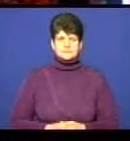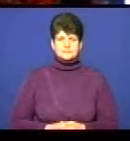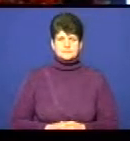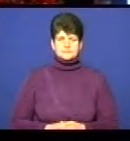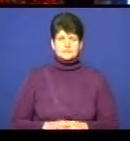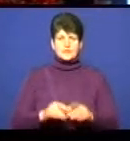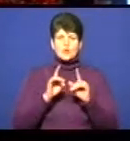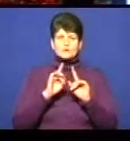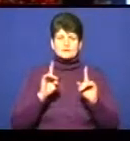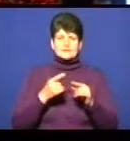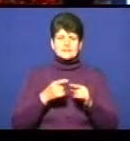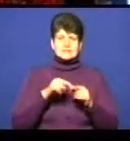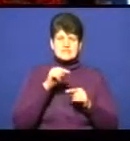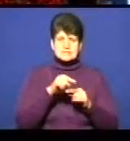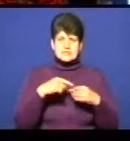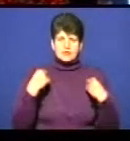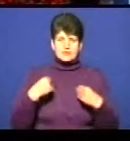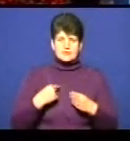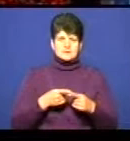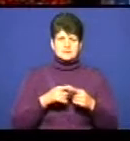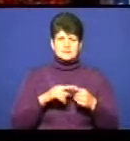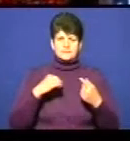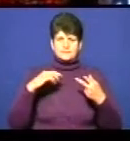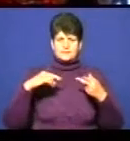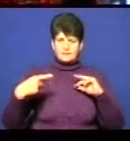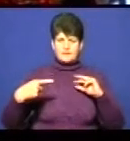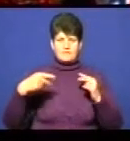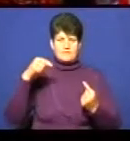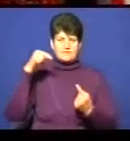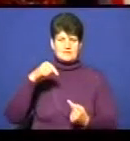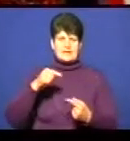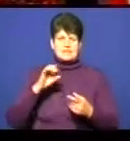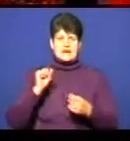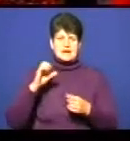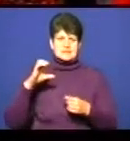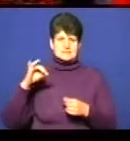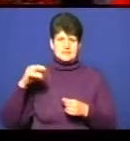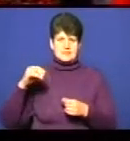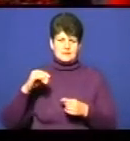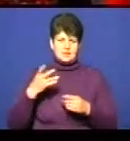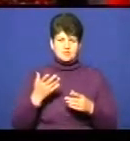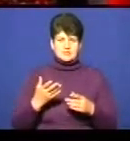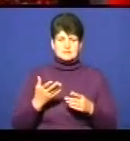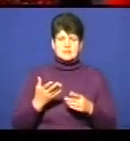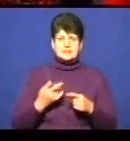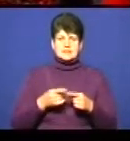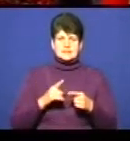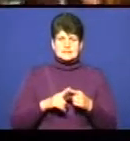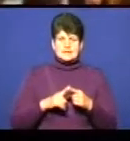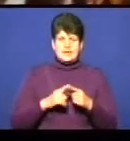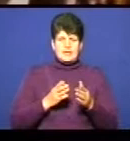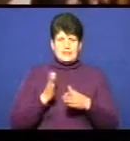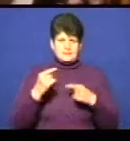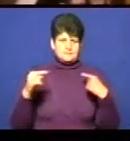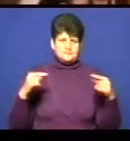Особливості цієї колекції – це асиметричність, епатажний вигляд, асиметричні лінії.